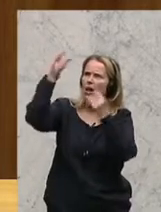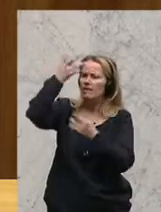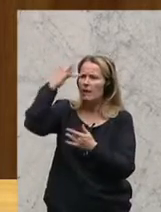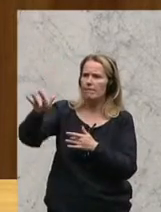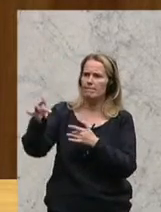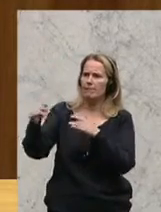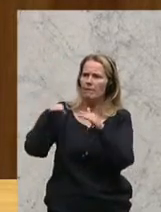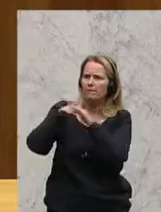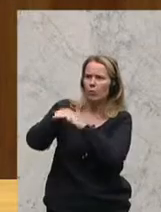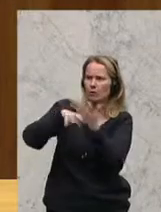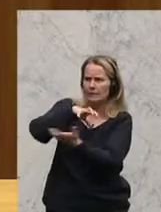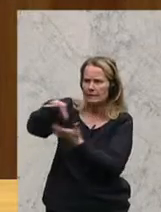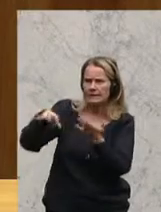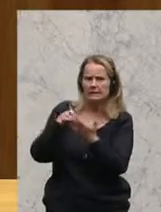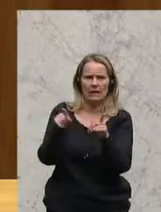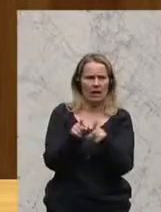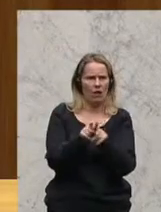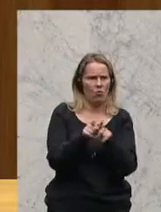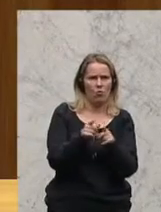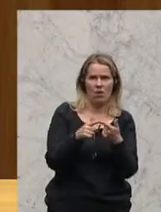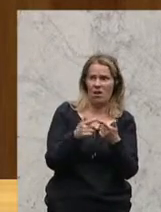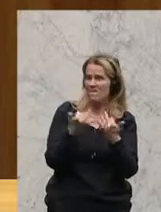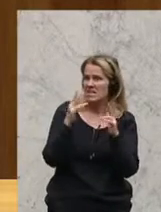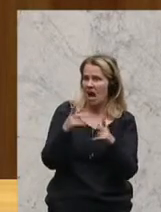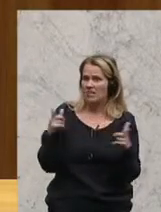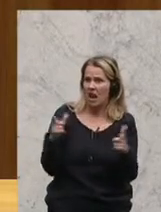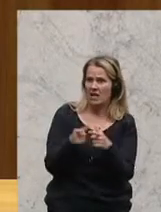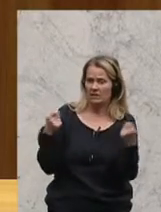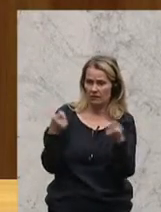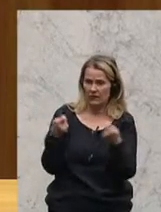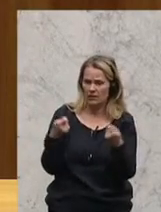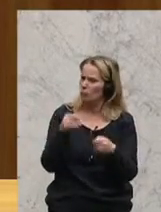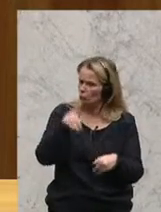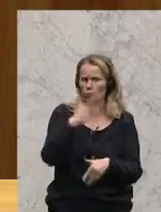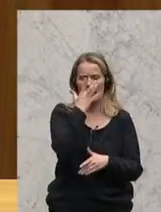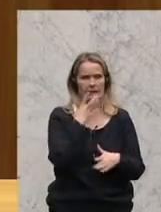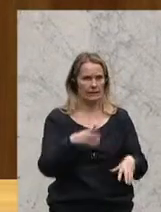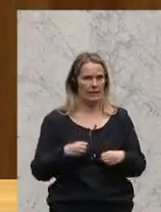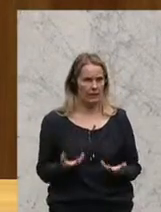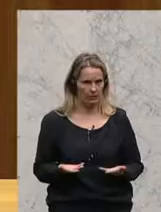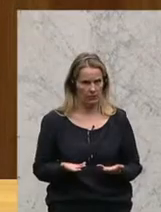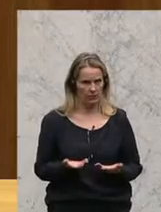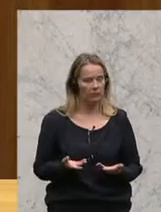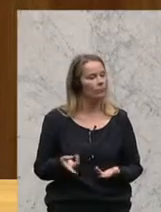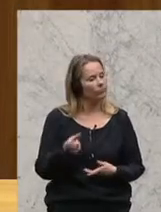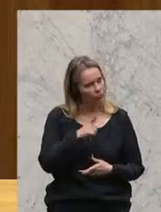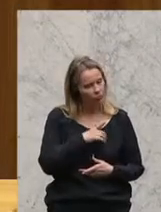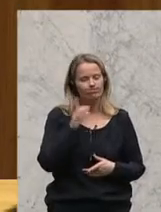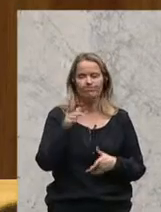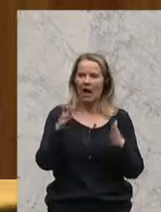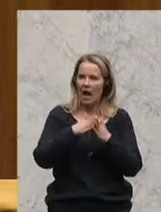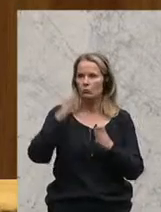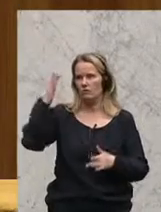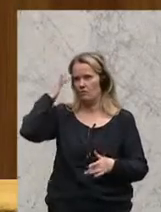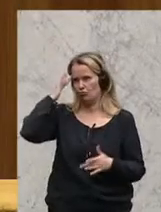Flüchtlingskrise auf der einen Seite, aber auch die Frage, ob wir das finanzieren können, auf der anderen Seite durchaus ernst nehmen. Hier gilt es mit Hausverstand,